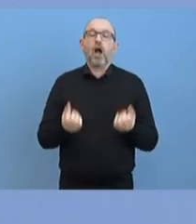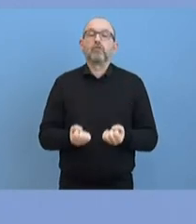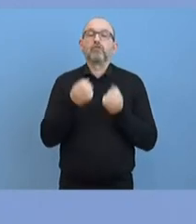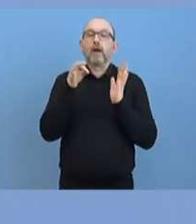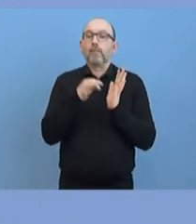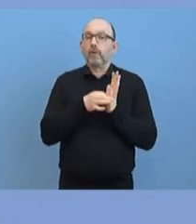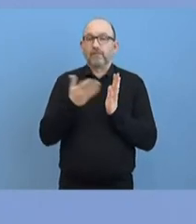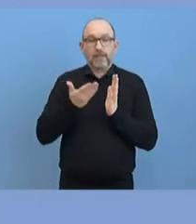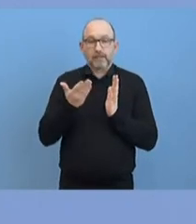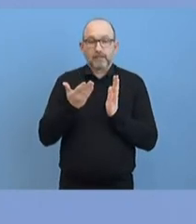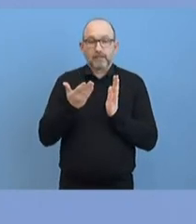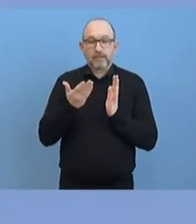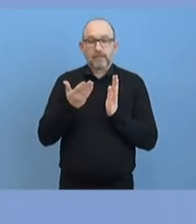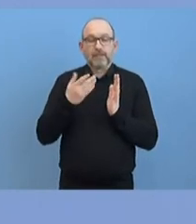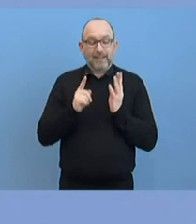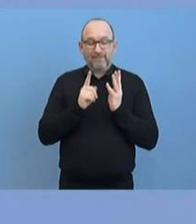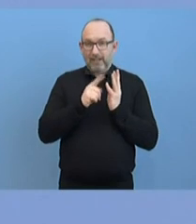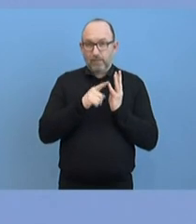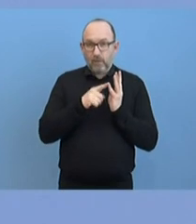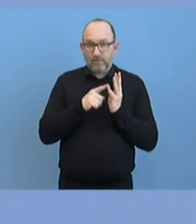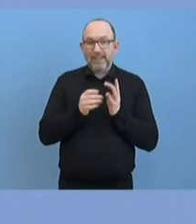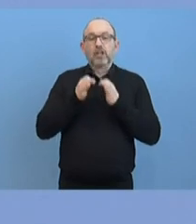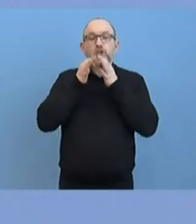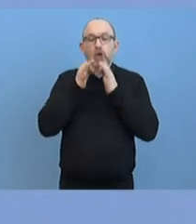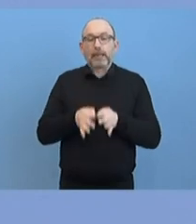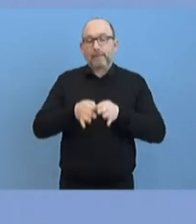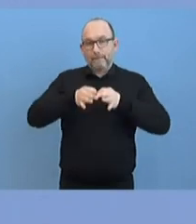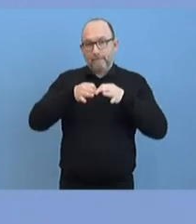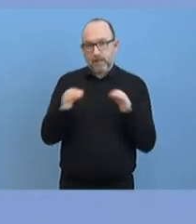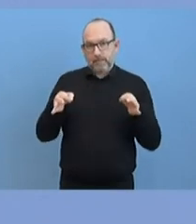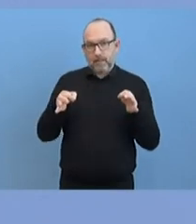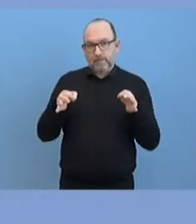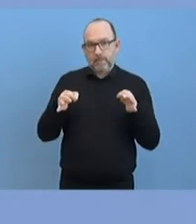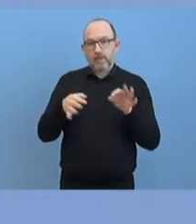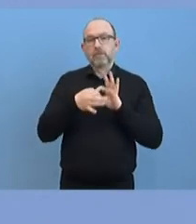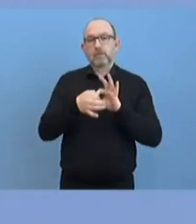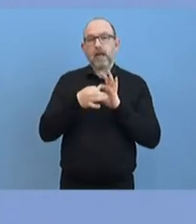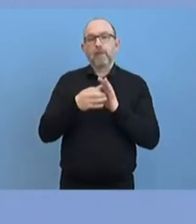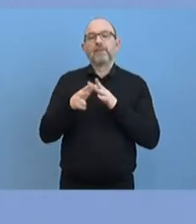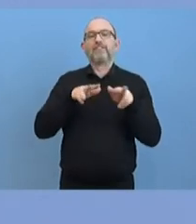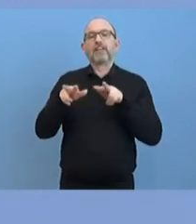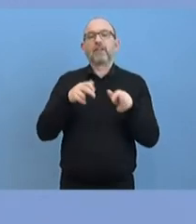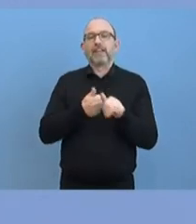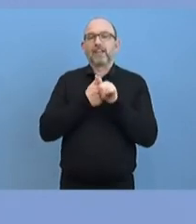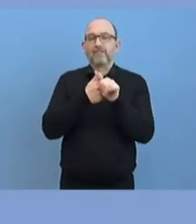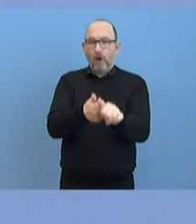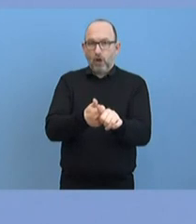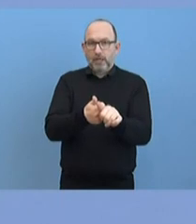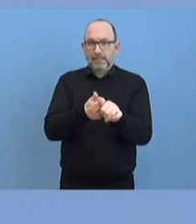natürlich dann, und das ist der vierte Punkt, über die konkreten Maßnahmen sein, um die wirtschaftlichen Folgen des Coronavirus